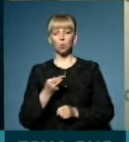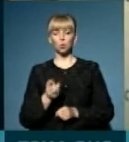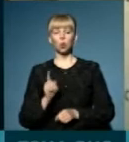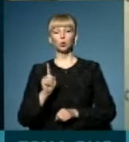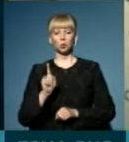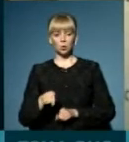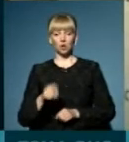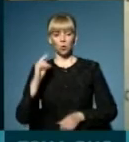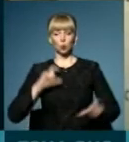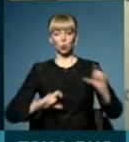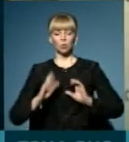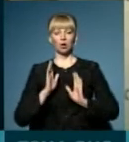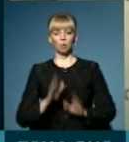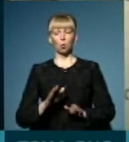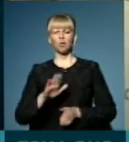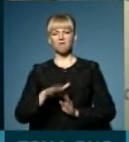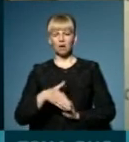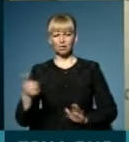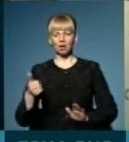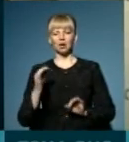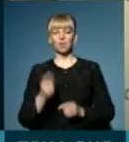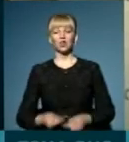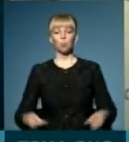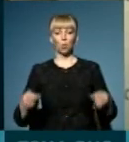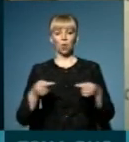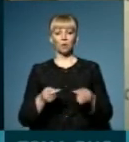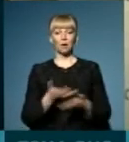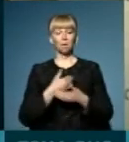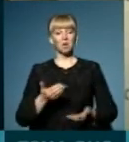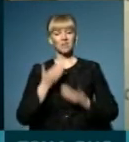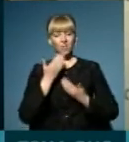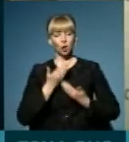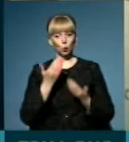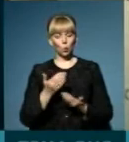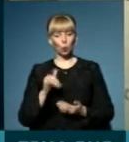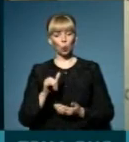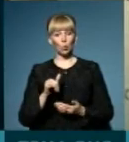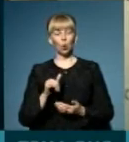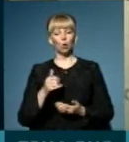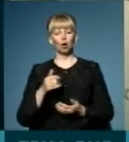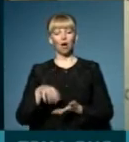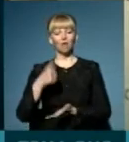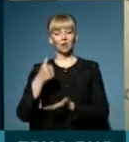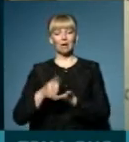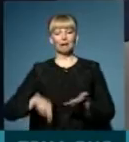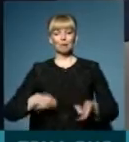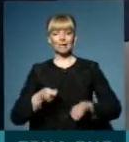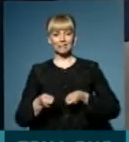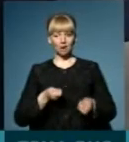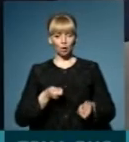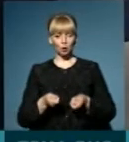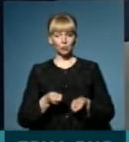тоді студентів будуть викликати. І відповідно ми звернулися у ректорат, у адміністрацію